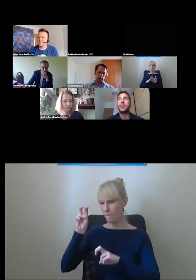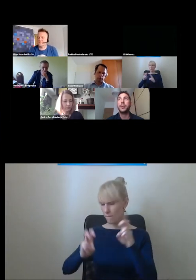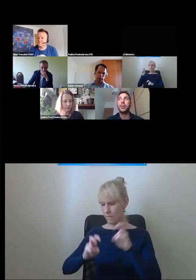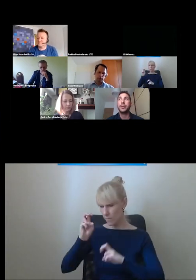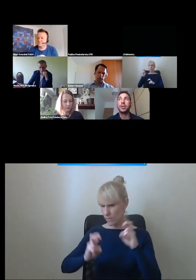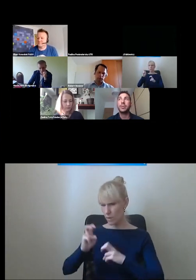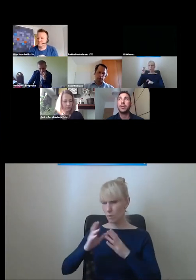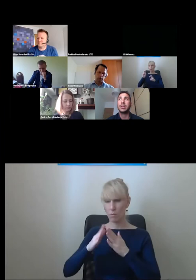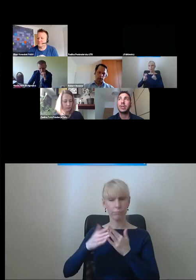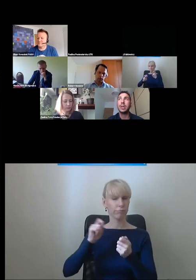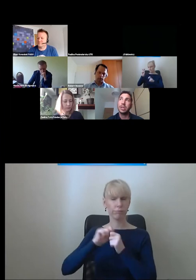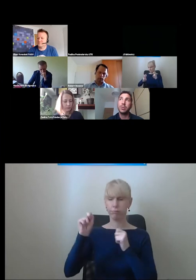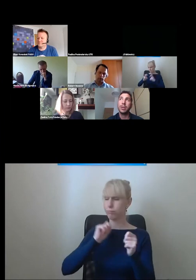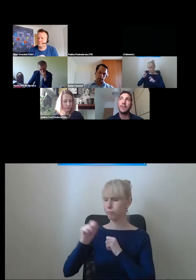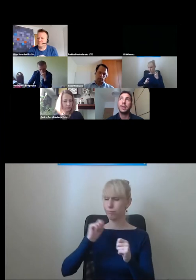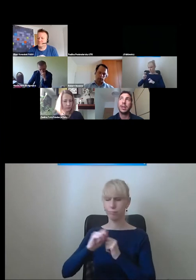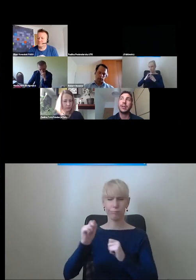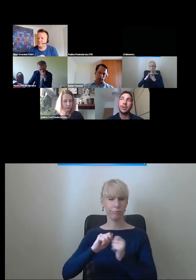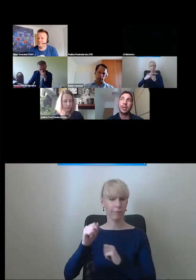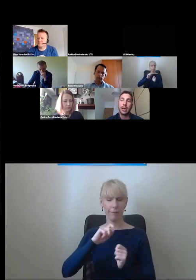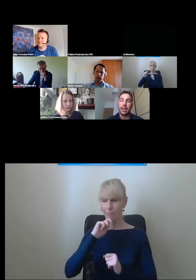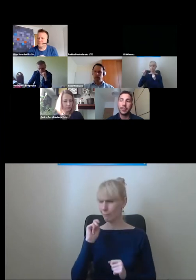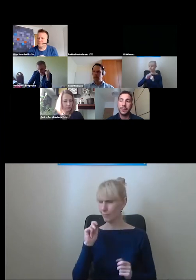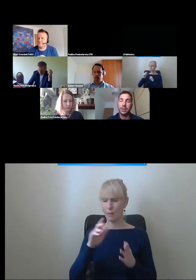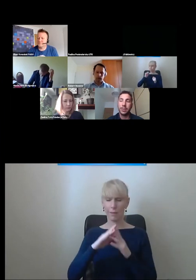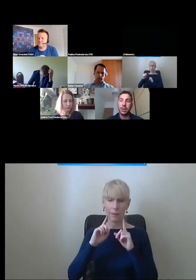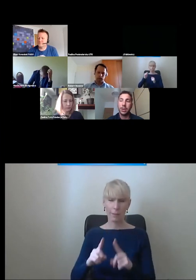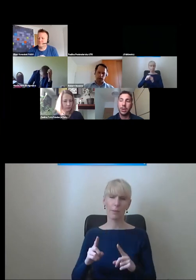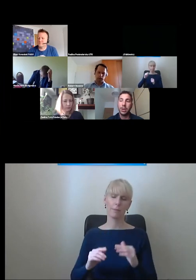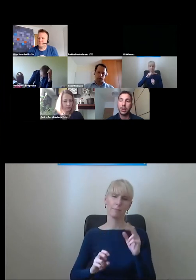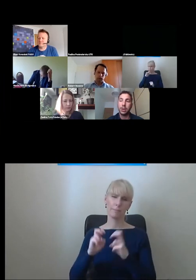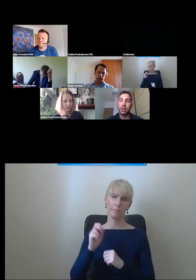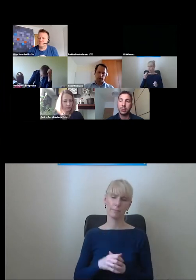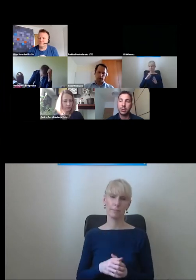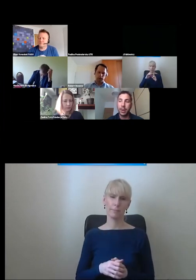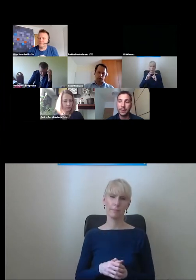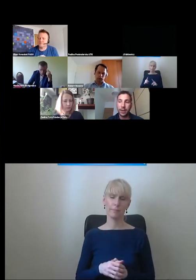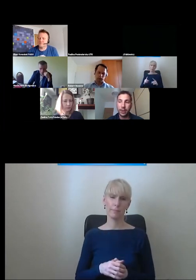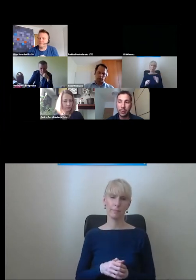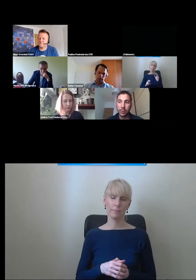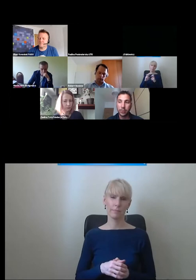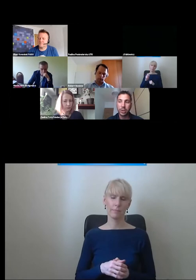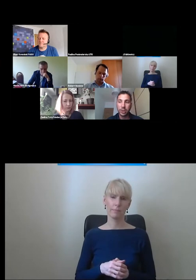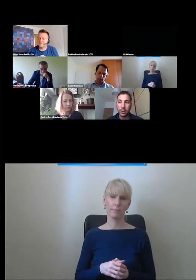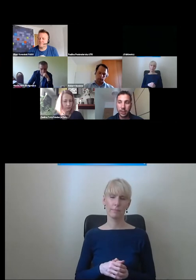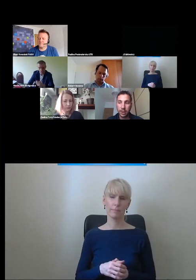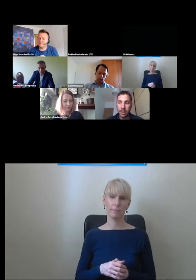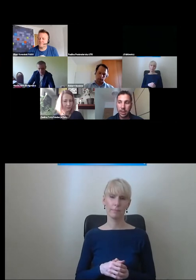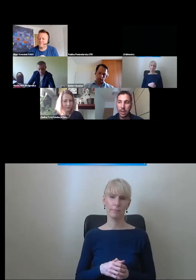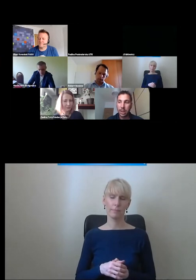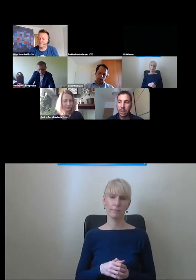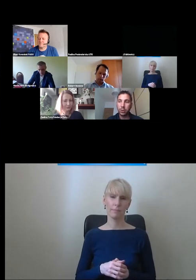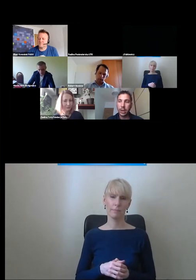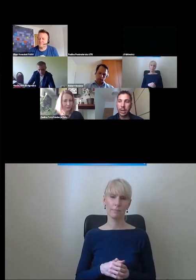awaryjny podnośnik w przykładce. To znaczy była to winda, tylko ta taka powiedzmy o słabych walorach użytkowych,